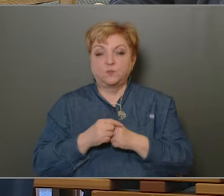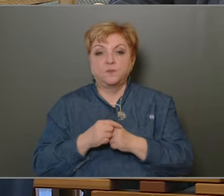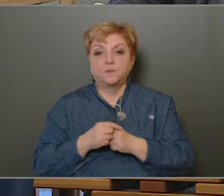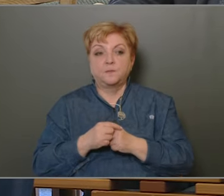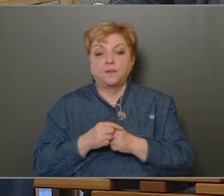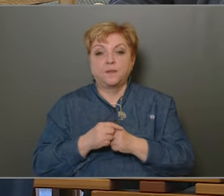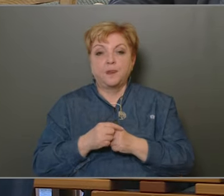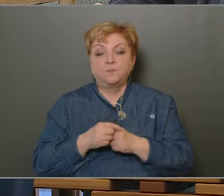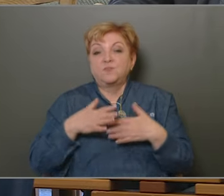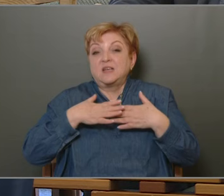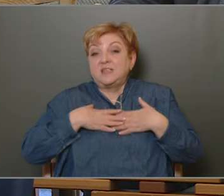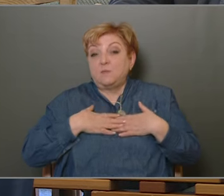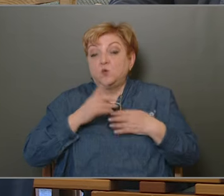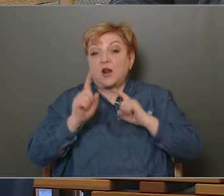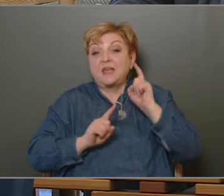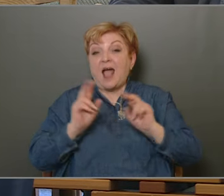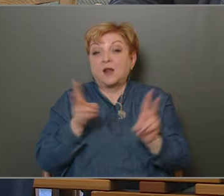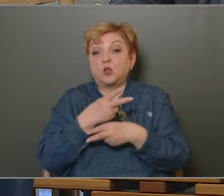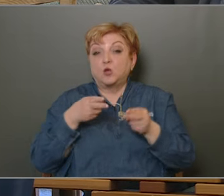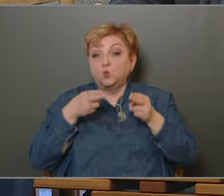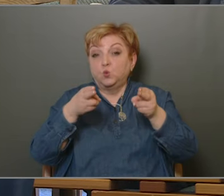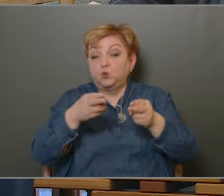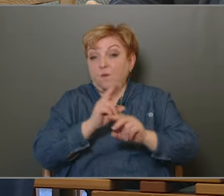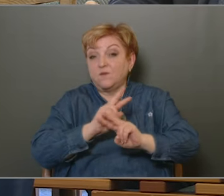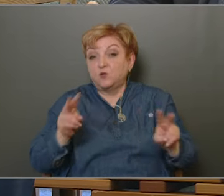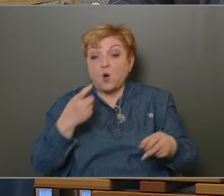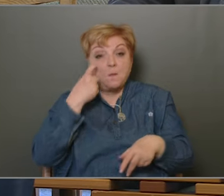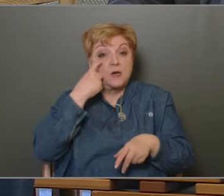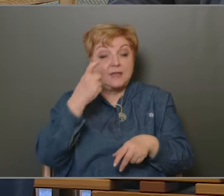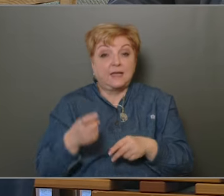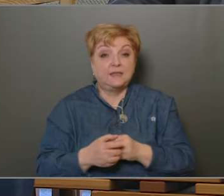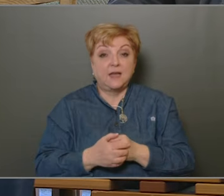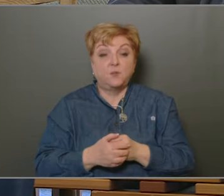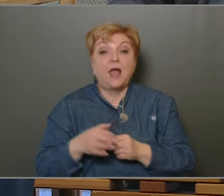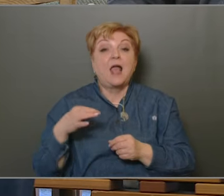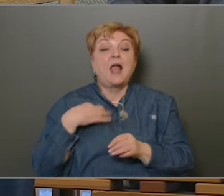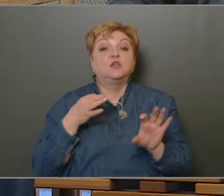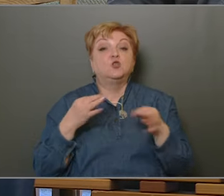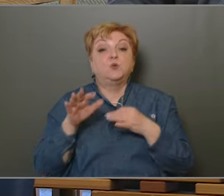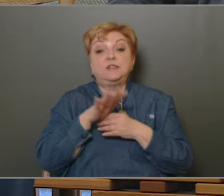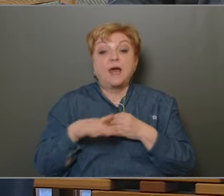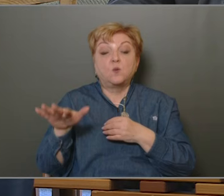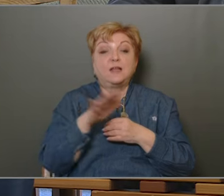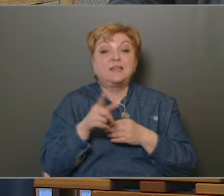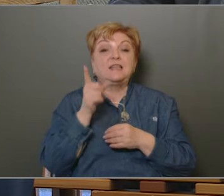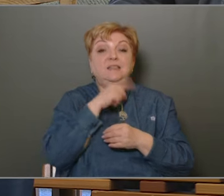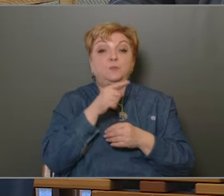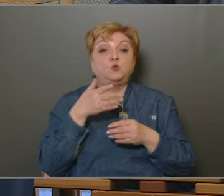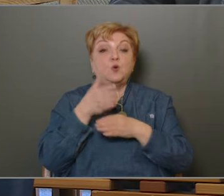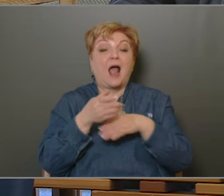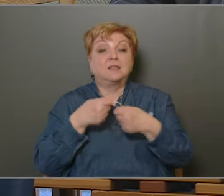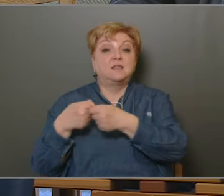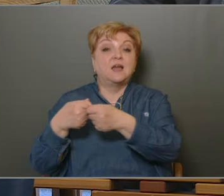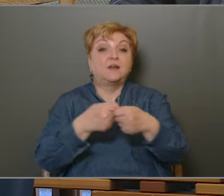számunkra járatlan után járunk abban a tekintetben, hogy az egészségügyi területén ilyen típusú